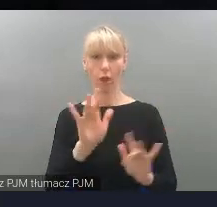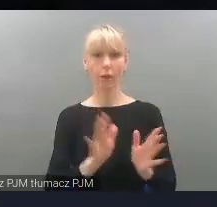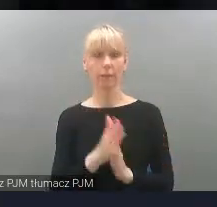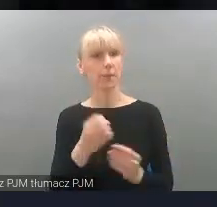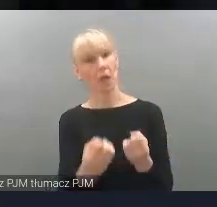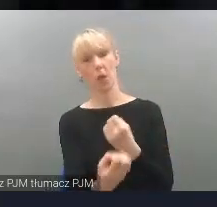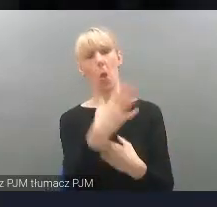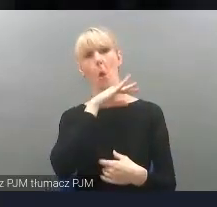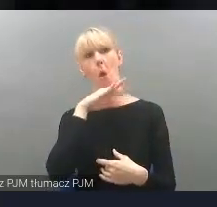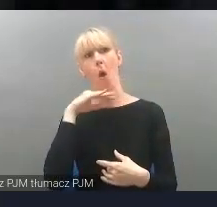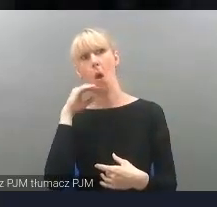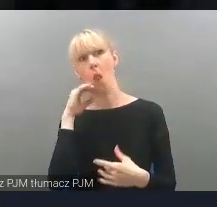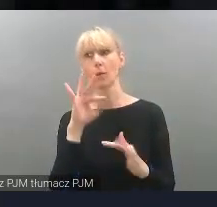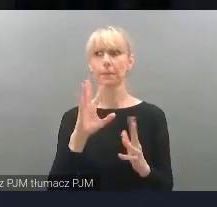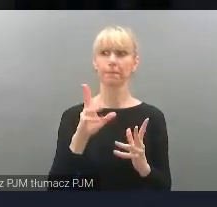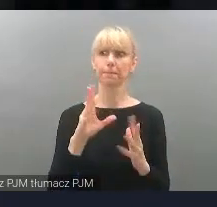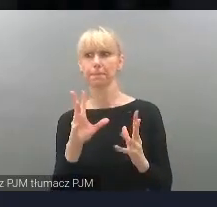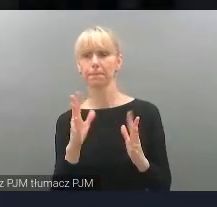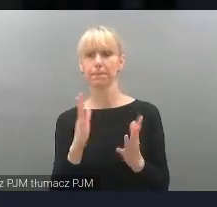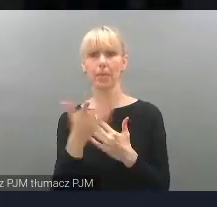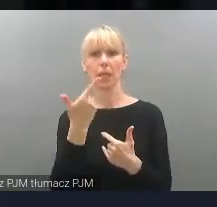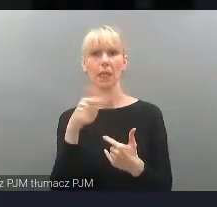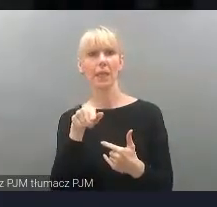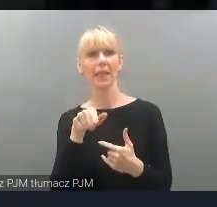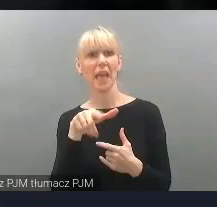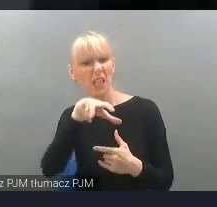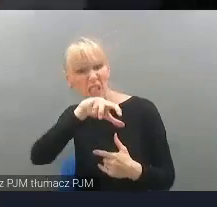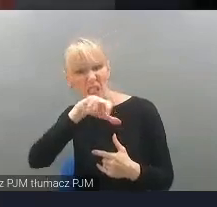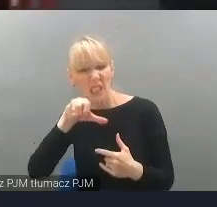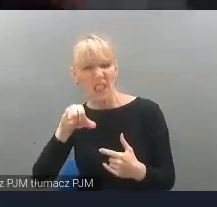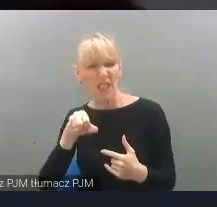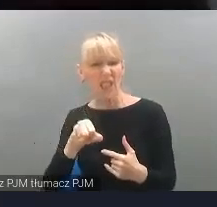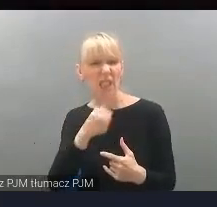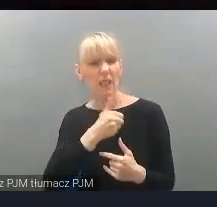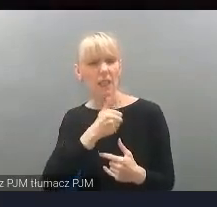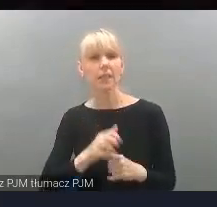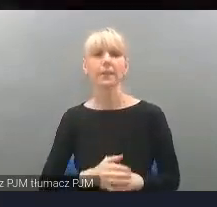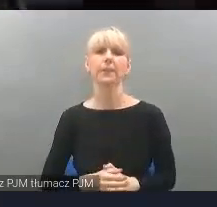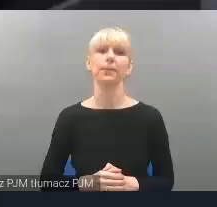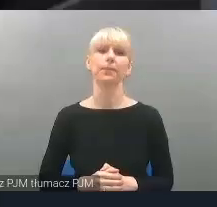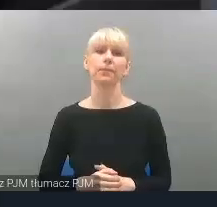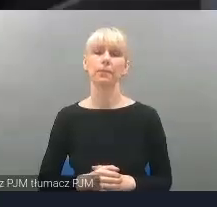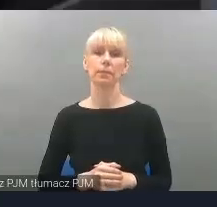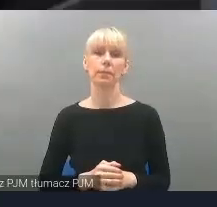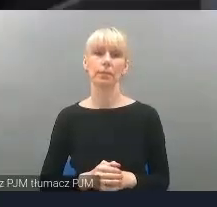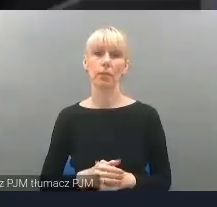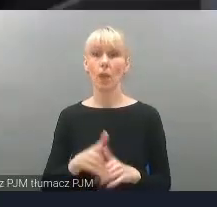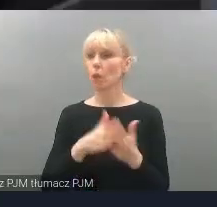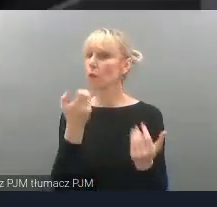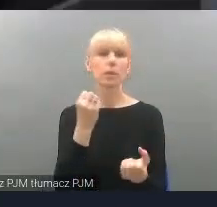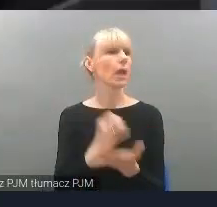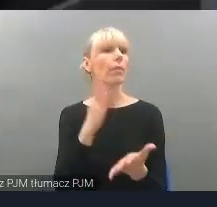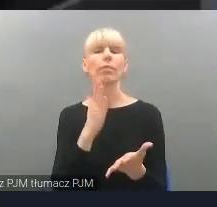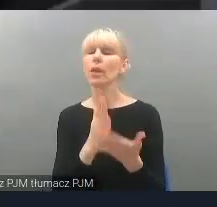limonkowy taki kolor i to można było. I oprócz tego nie tylko, że się pokazywały